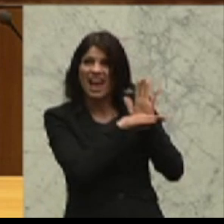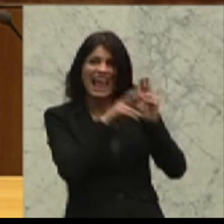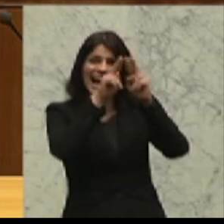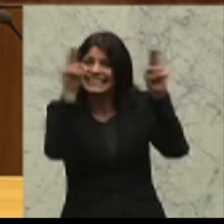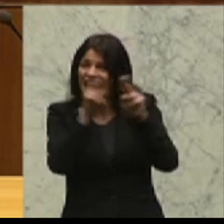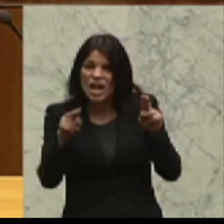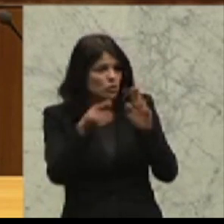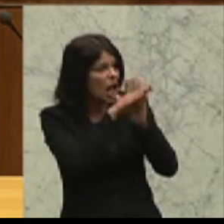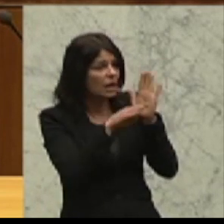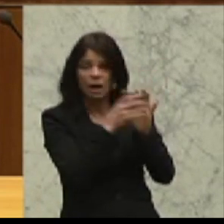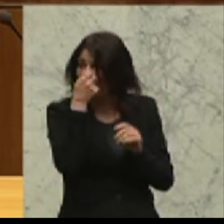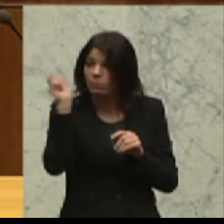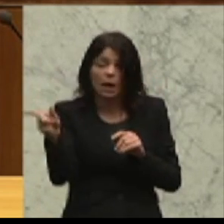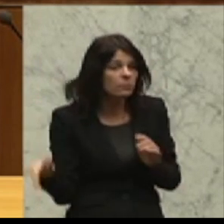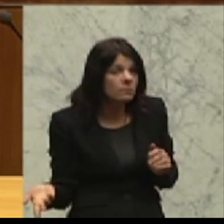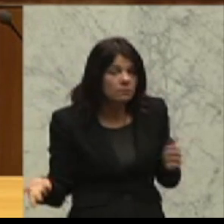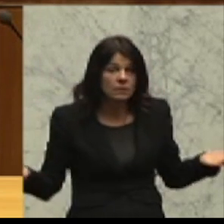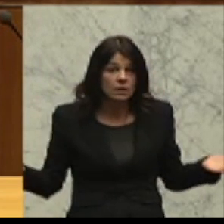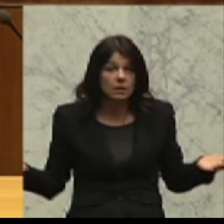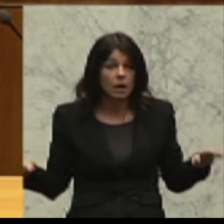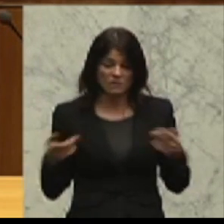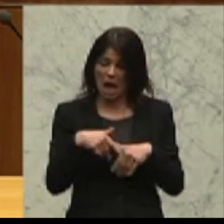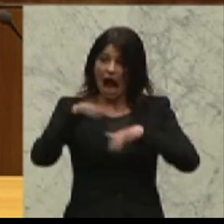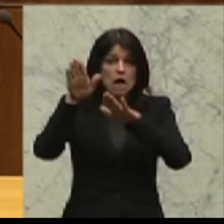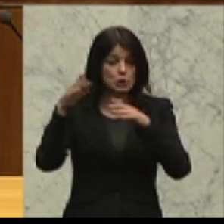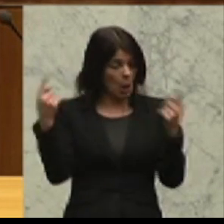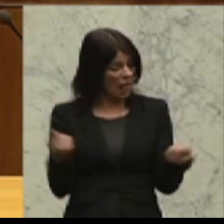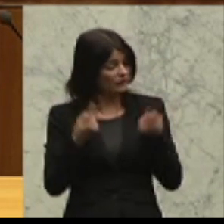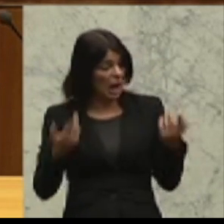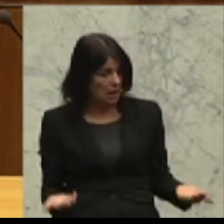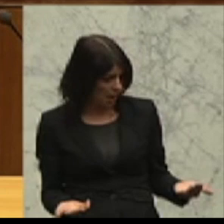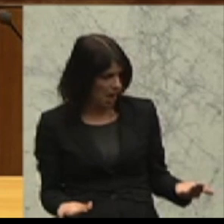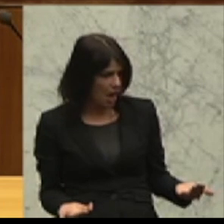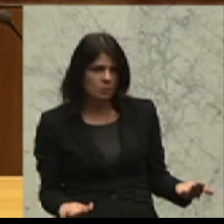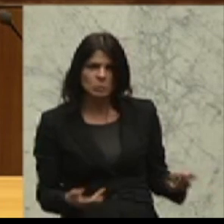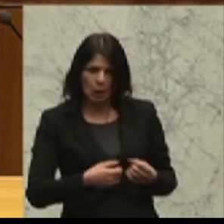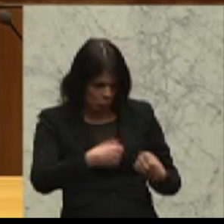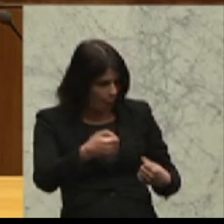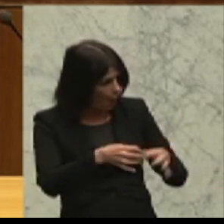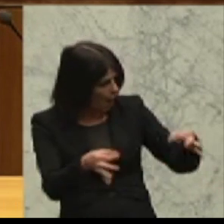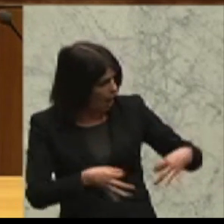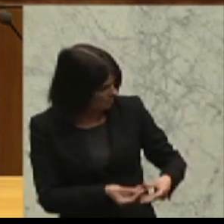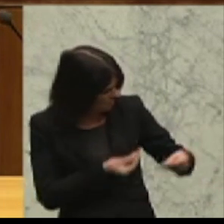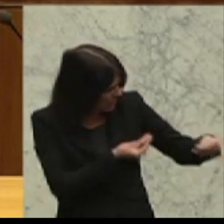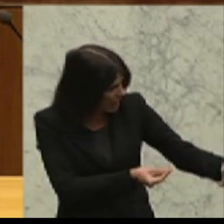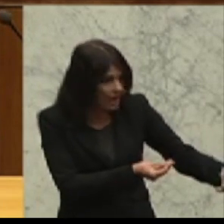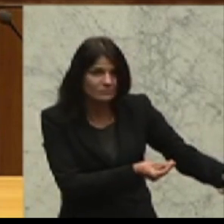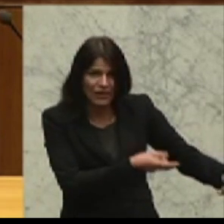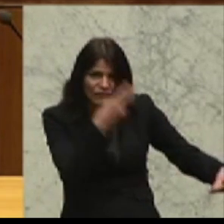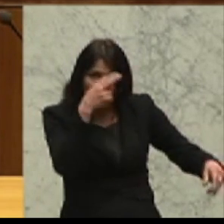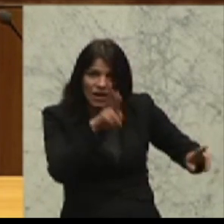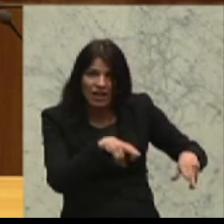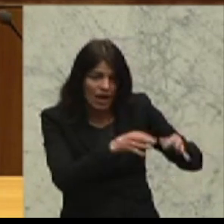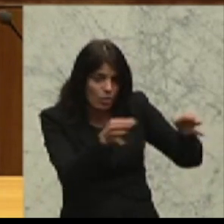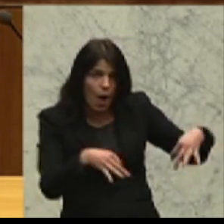Art einfach missachtet, denn Asylwerbern Dokumente fremdenrechtlicher Art in die Hand drückt, plus